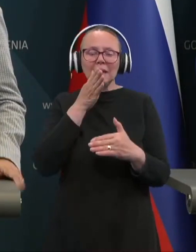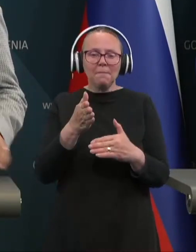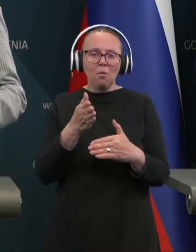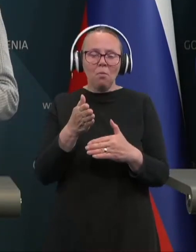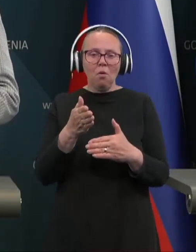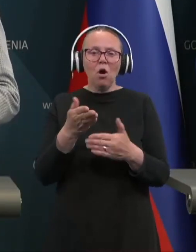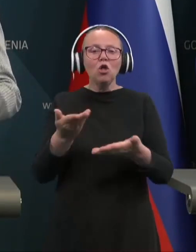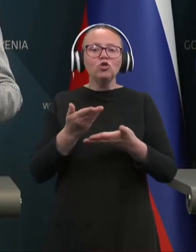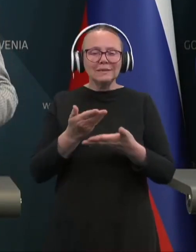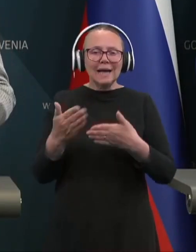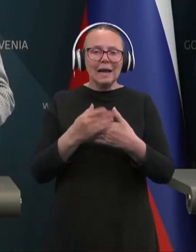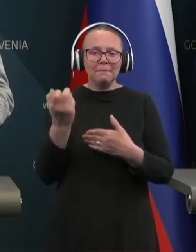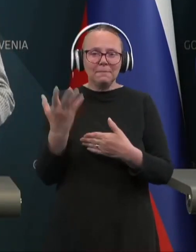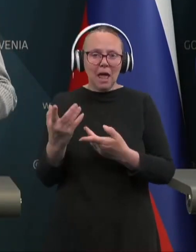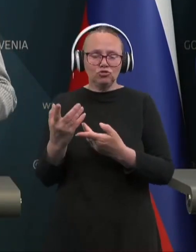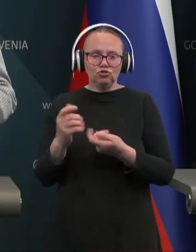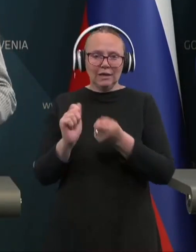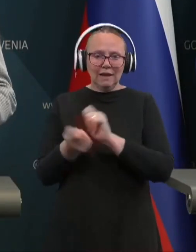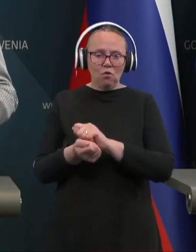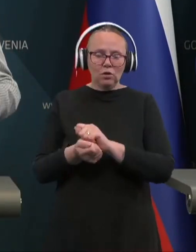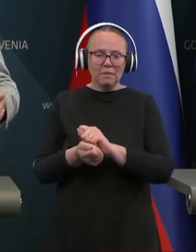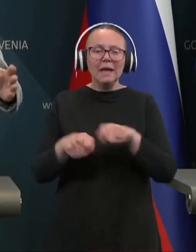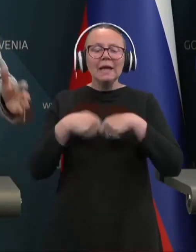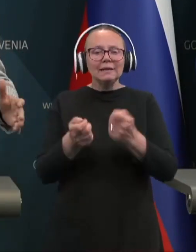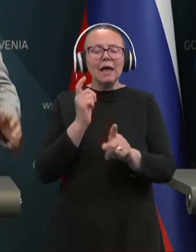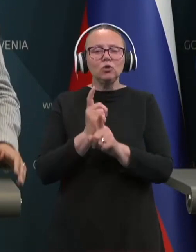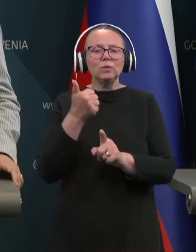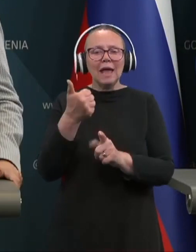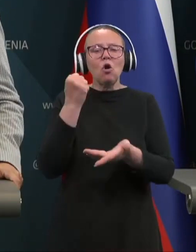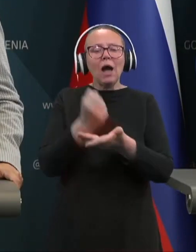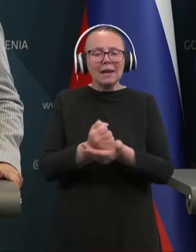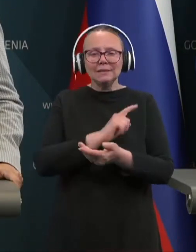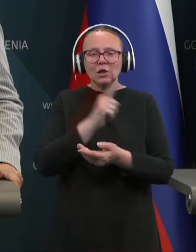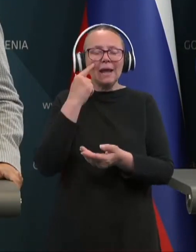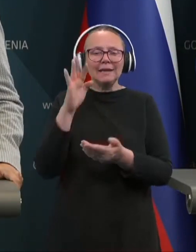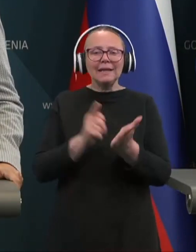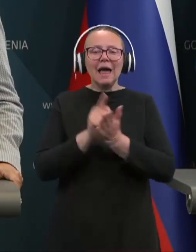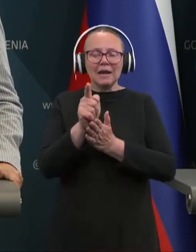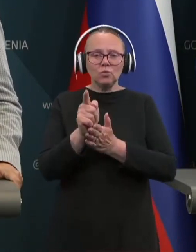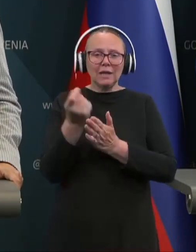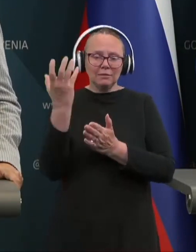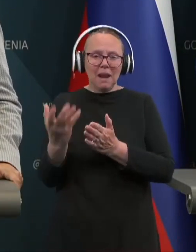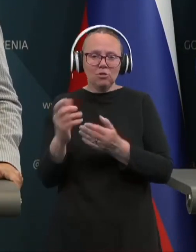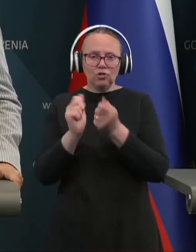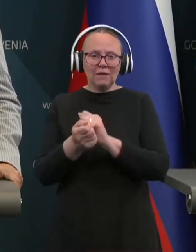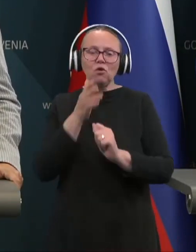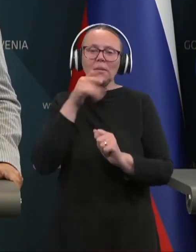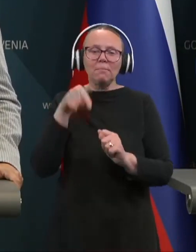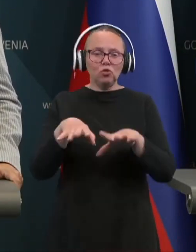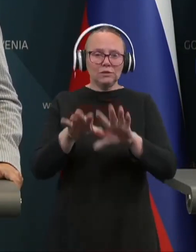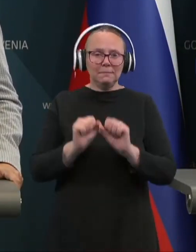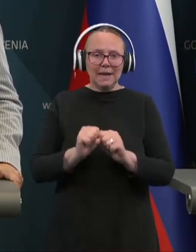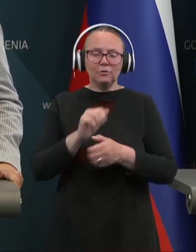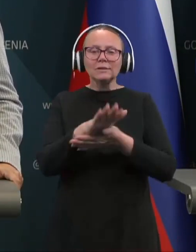reformi. Hkrati daje eno garancijo, da ne glede na izid plačne reforme, bo to sprejeto